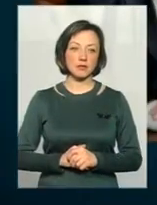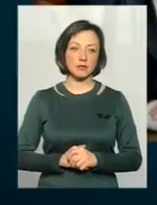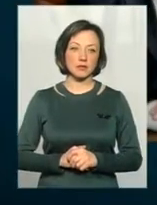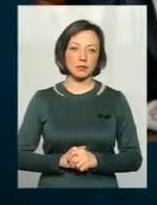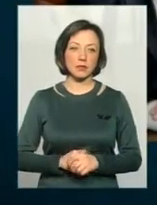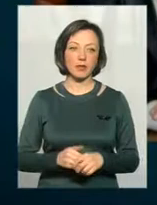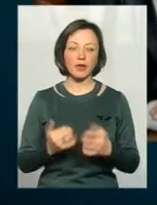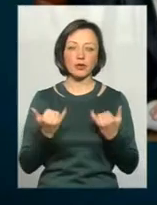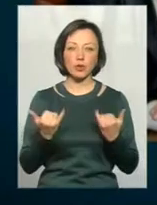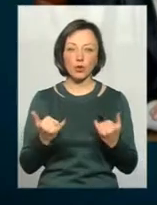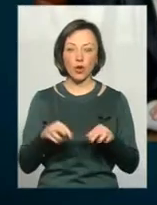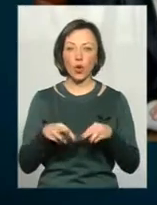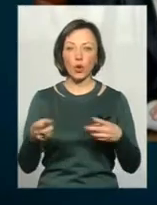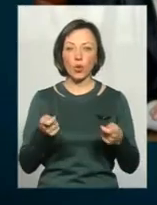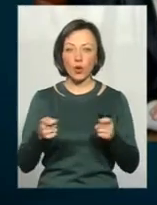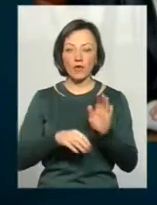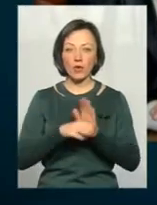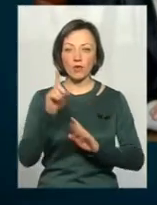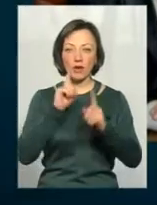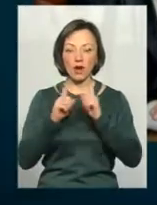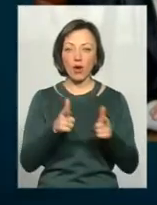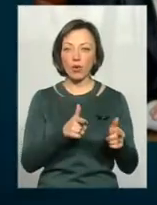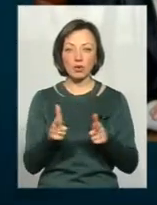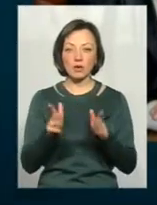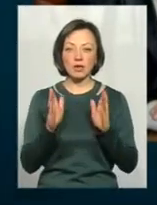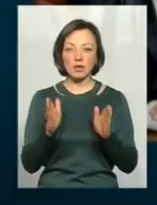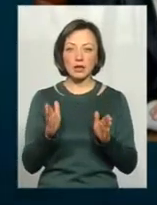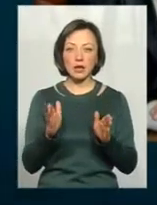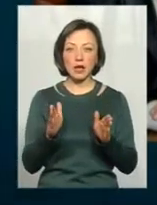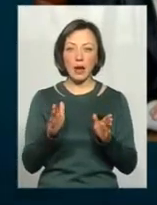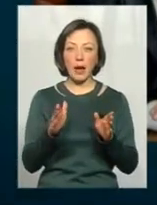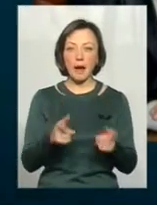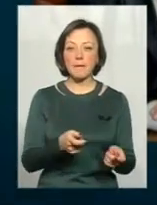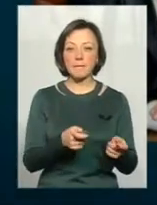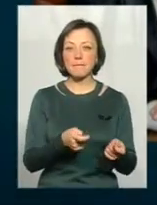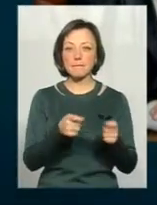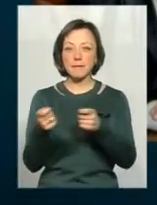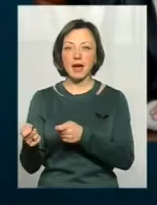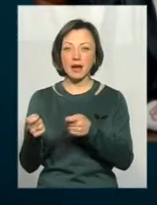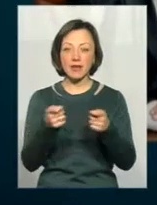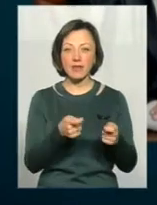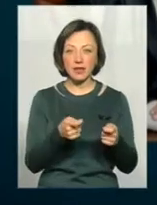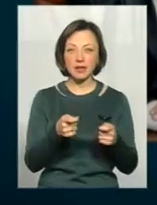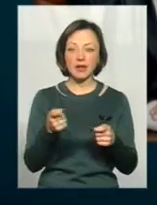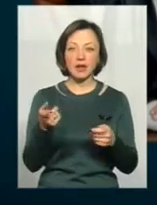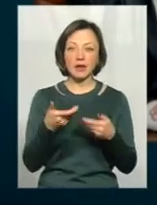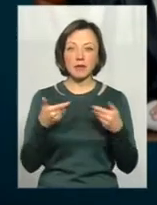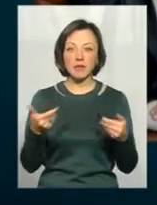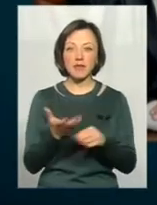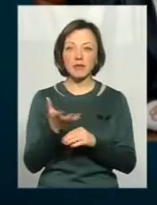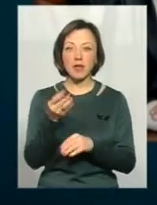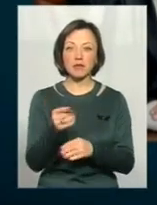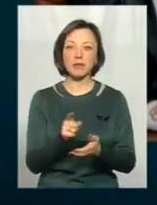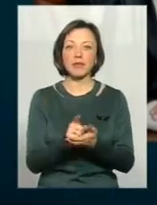Сьогодні уряд і Верховна Рада готова не тільки перевезення передати на місцей бюджет, але й пенсію, що ми, напевно, виплачували.